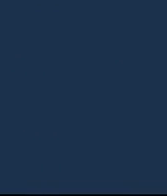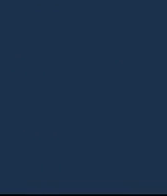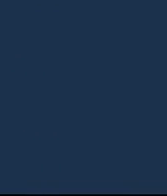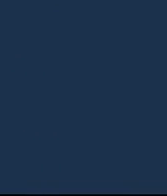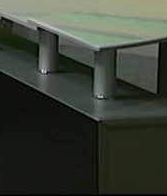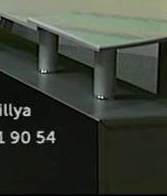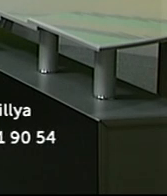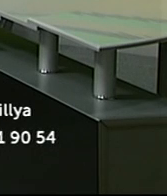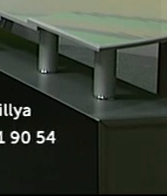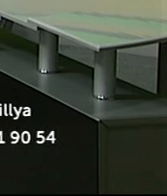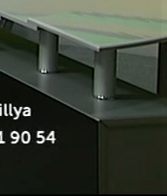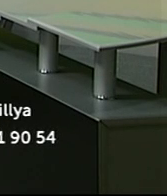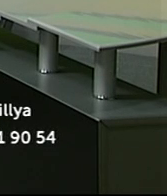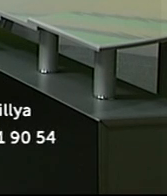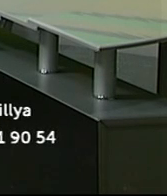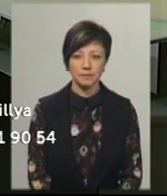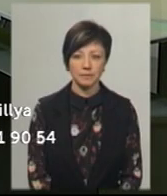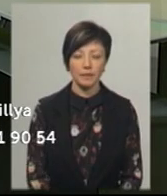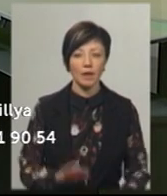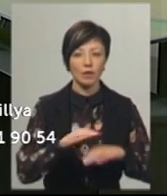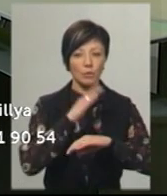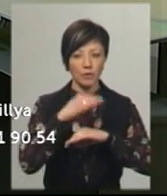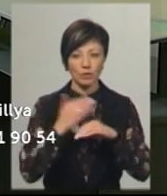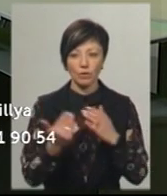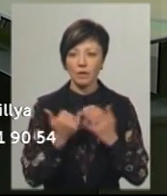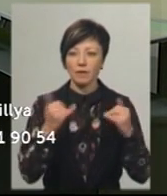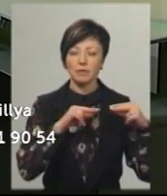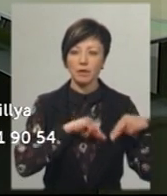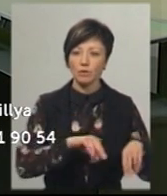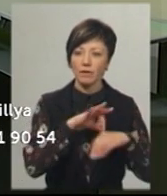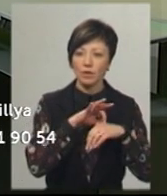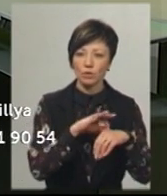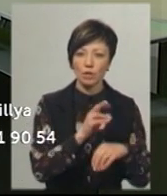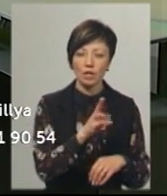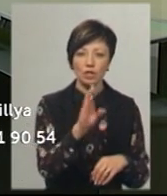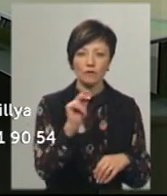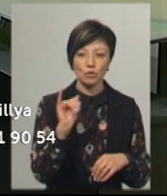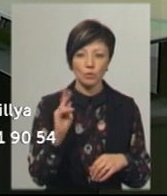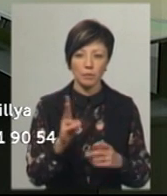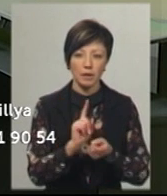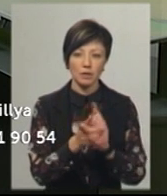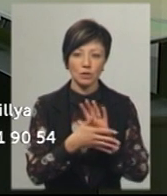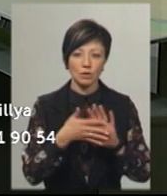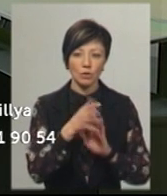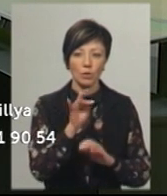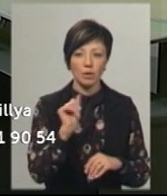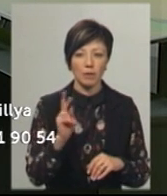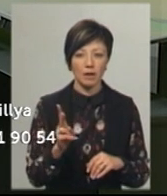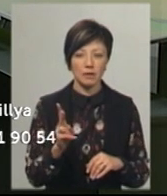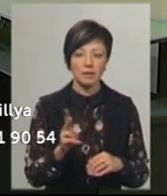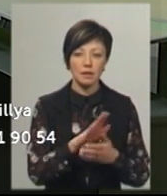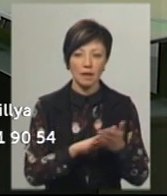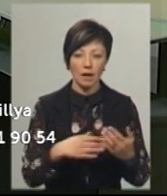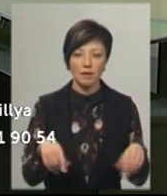Музика Доброго вечора, ви дивитесь новини. Для вас у студії працюють ведуча Катерина Шевчук. На жасту мову перекладає Ольга